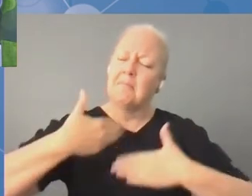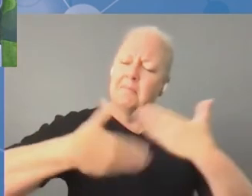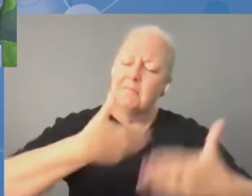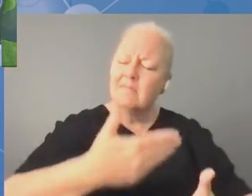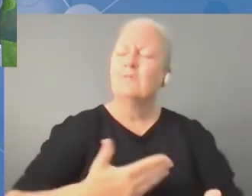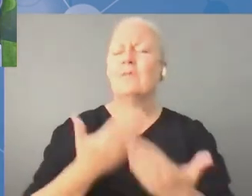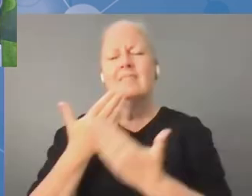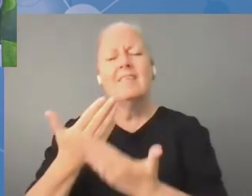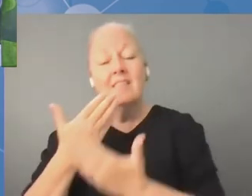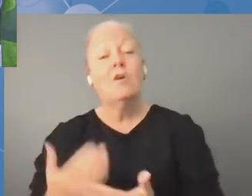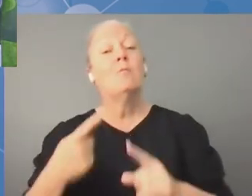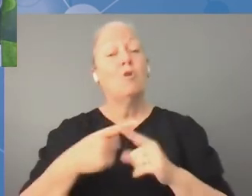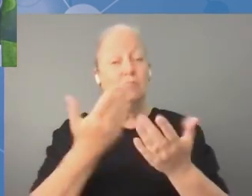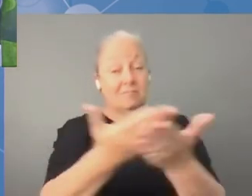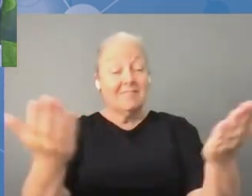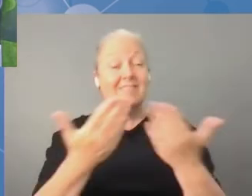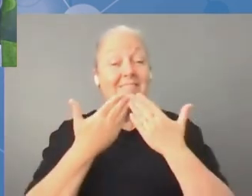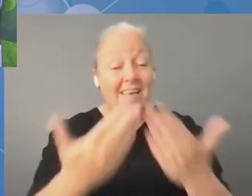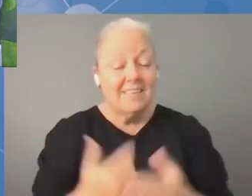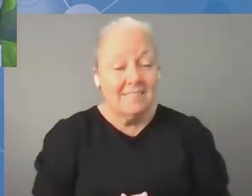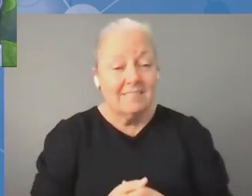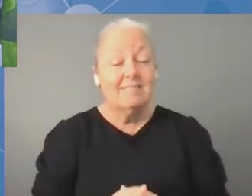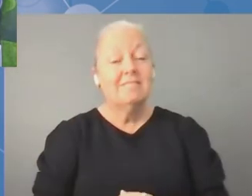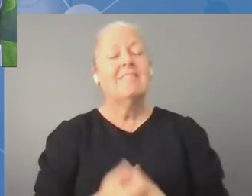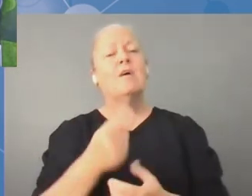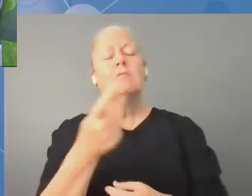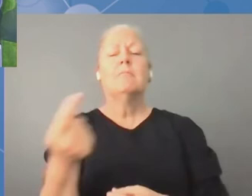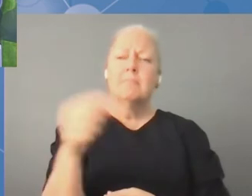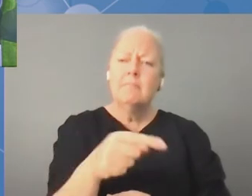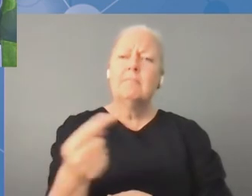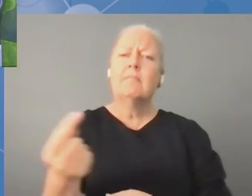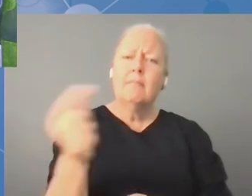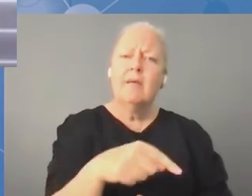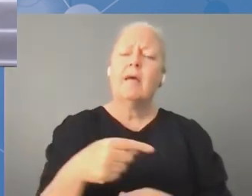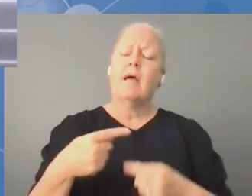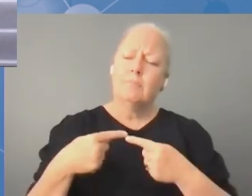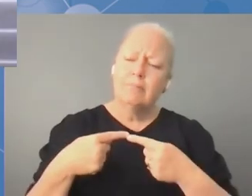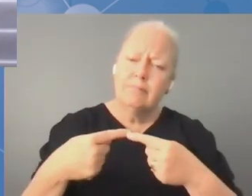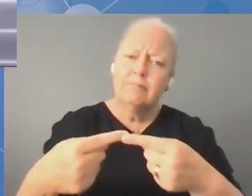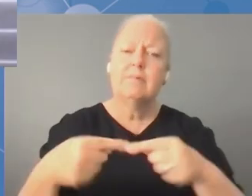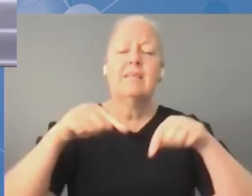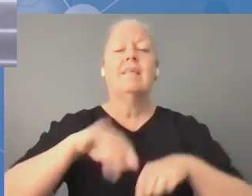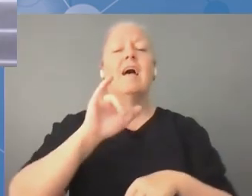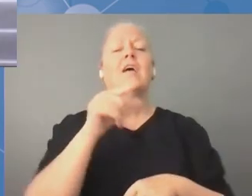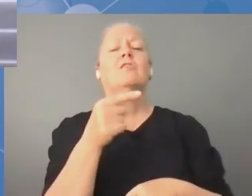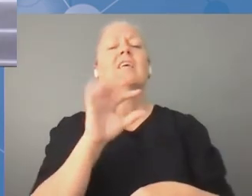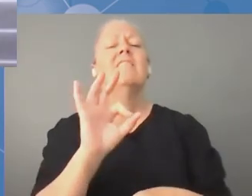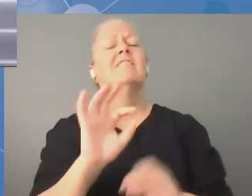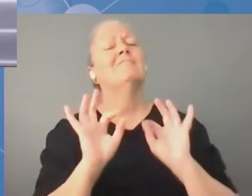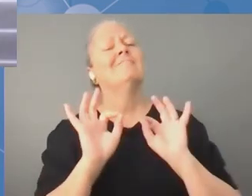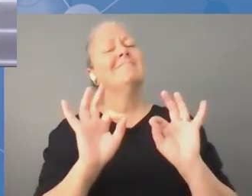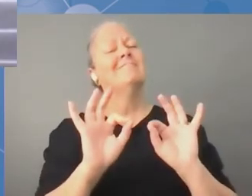Bardzo dziękuję za ten wkład. Bardzo dziękuję wszystkim. Zapraszamy na kolejne edycje. Niech dzięki wam szczyty cyfrowe